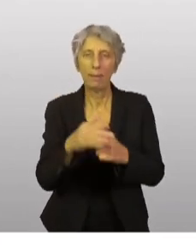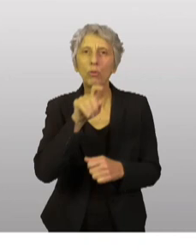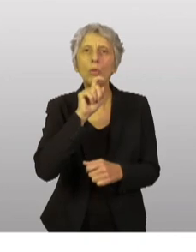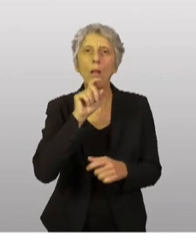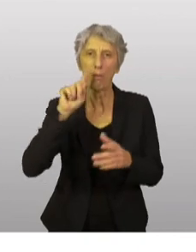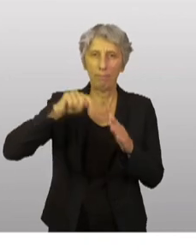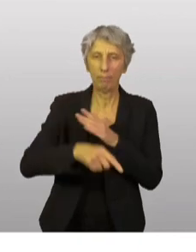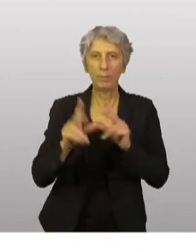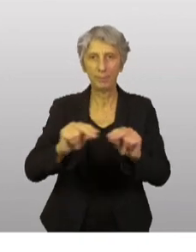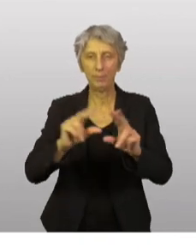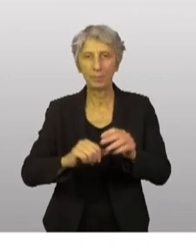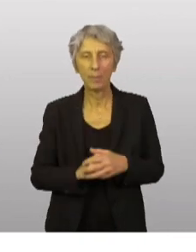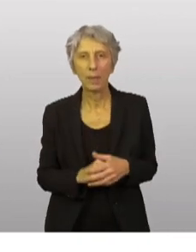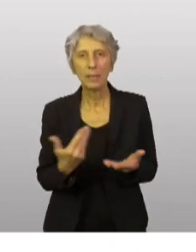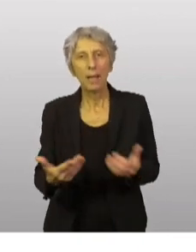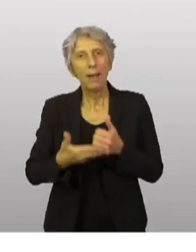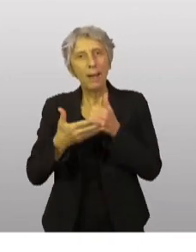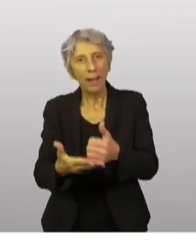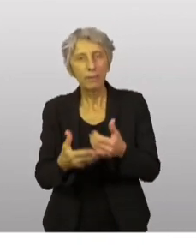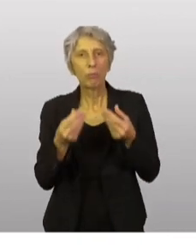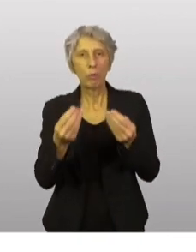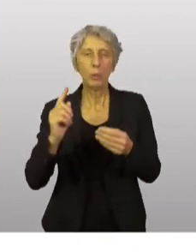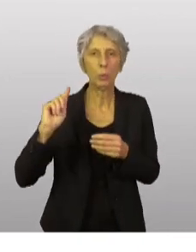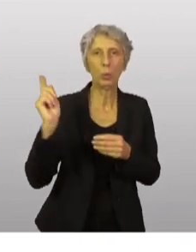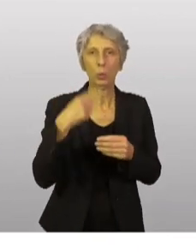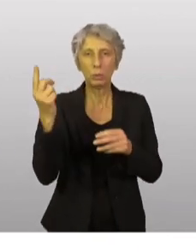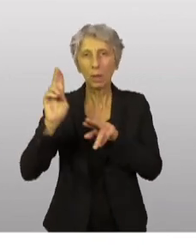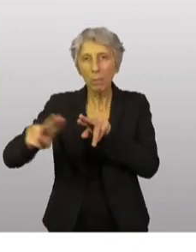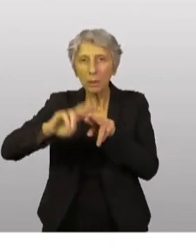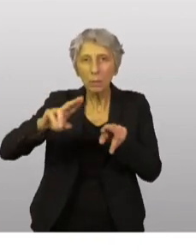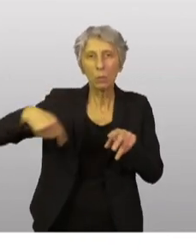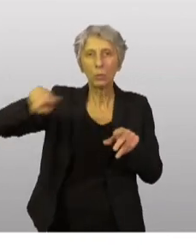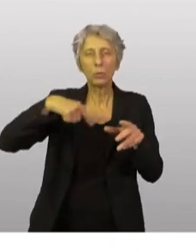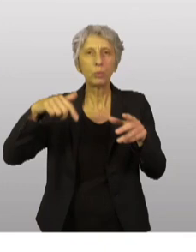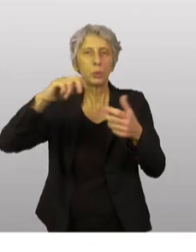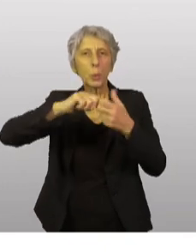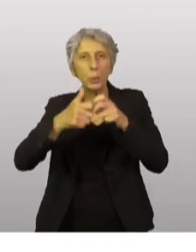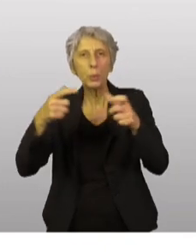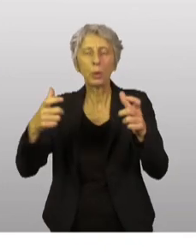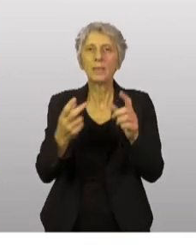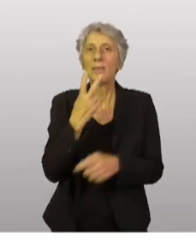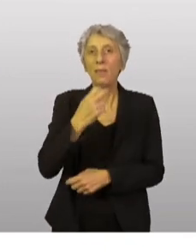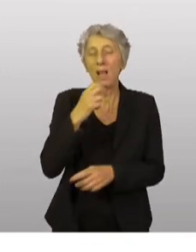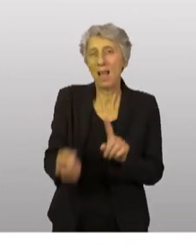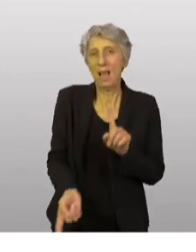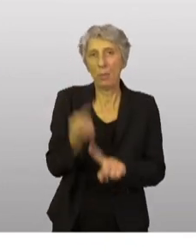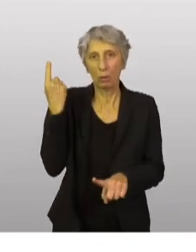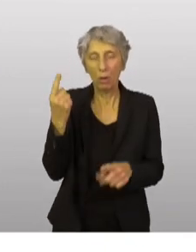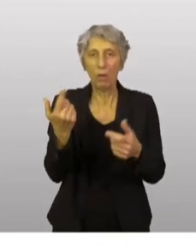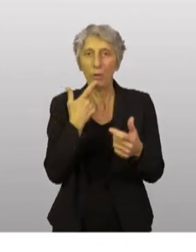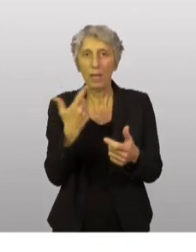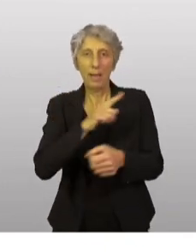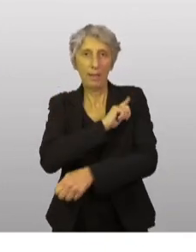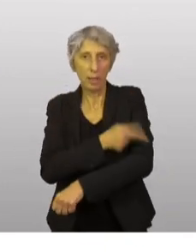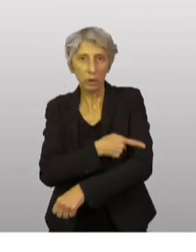Une aide qui permettra de renforcer la résilience des infrastructures civiles et essentielles de l'Ukraine, énergie,